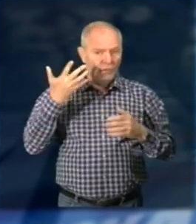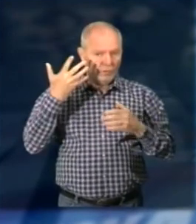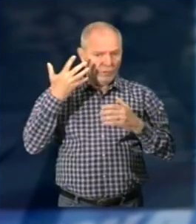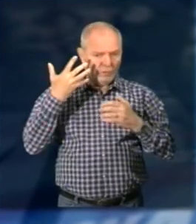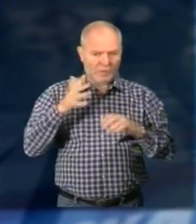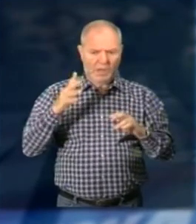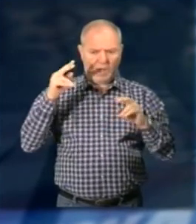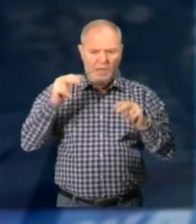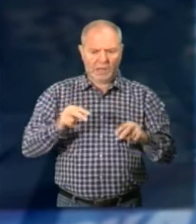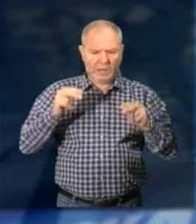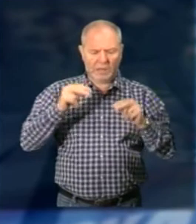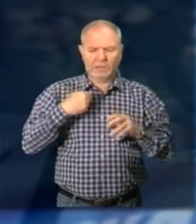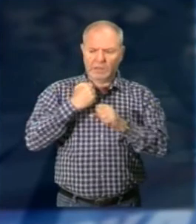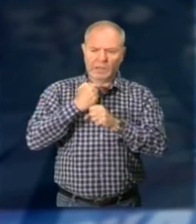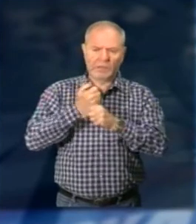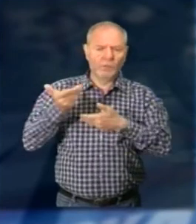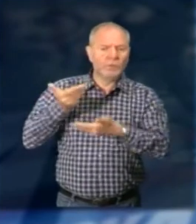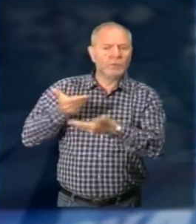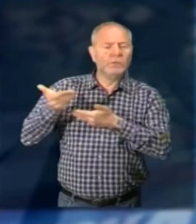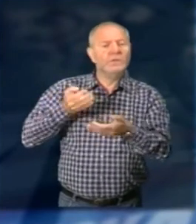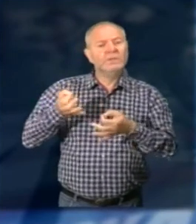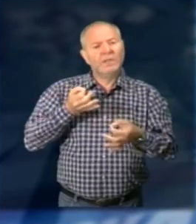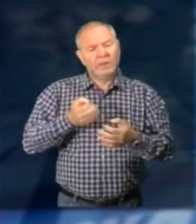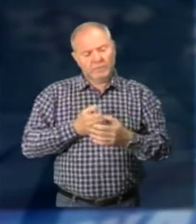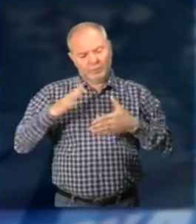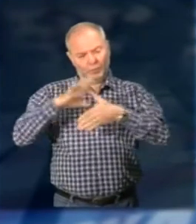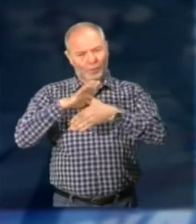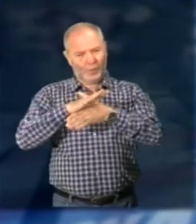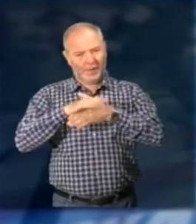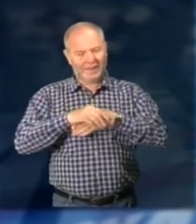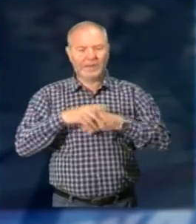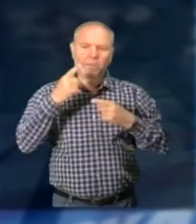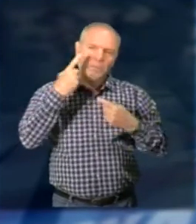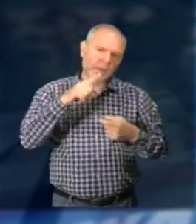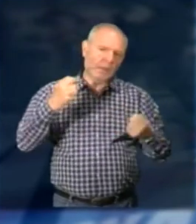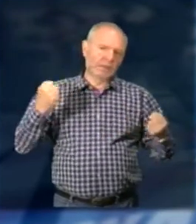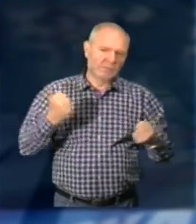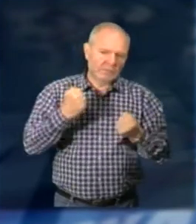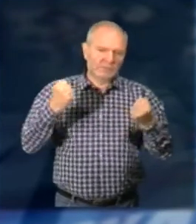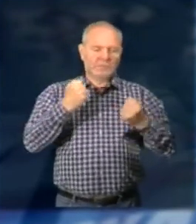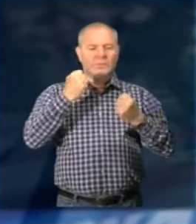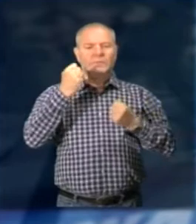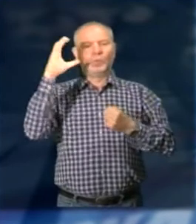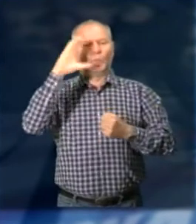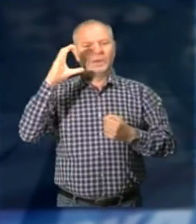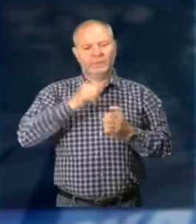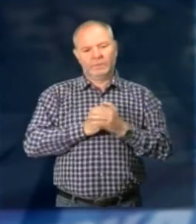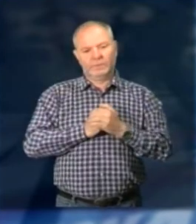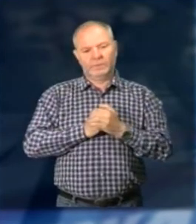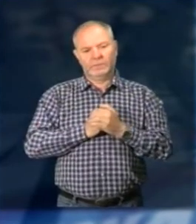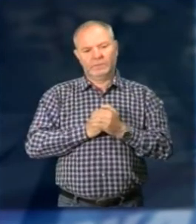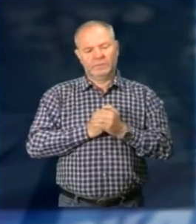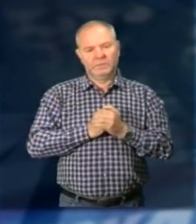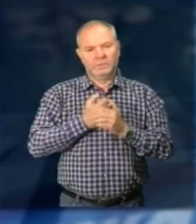alcuni anni si lavora in squadra per fare promozione Per lavorare sulla promozione turistica Quest'anno